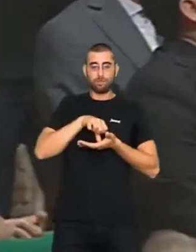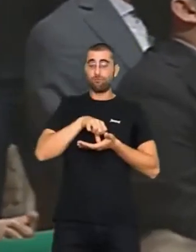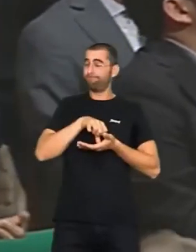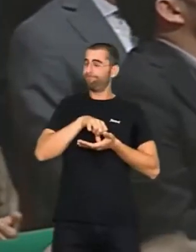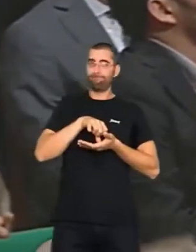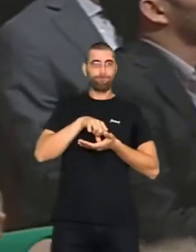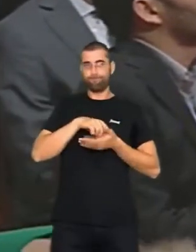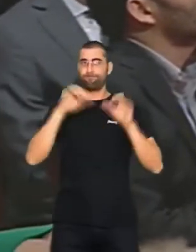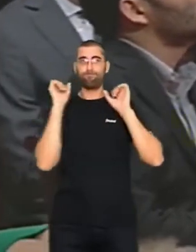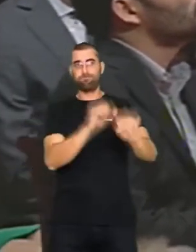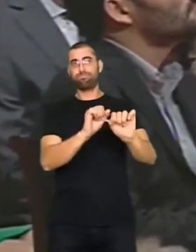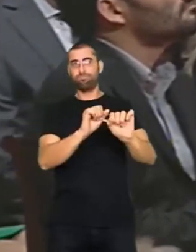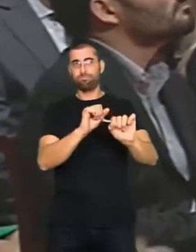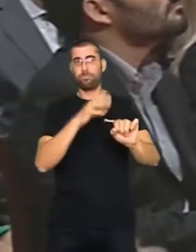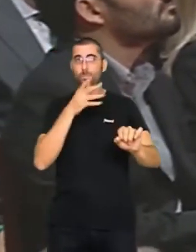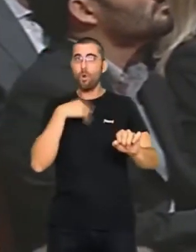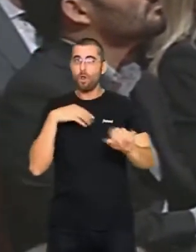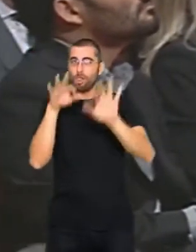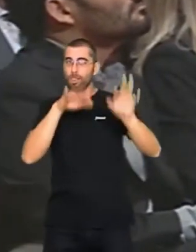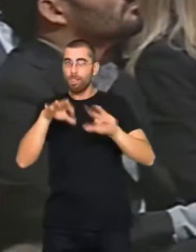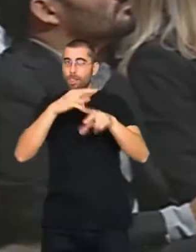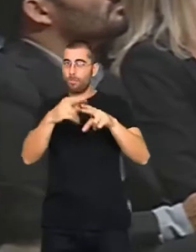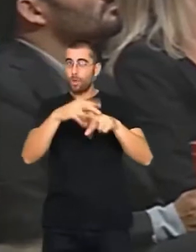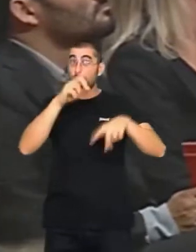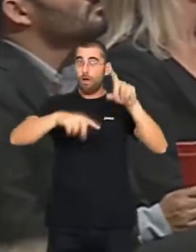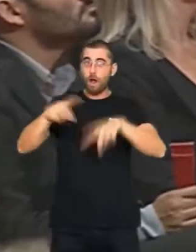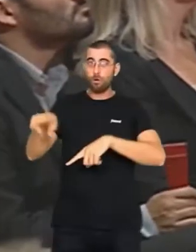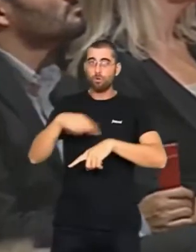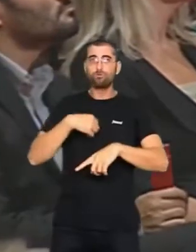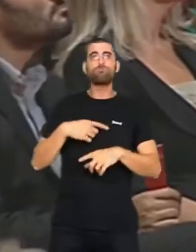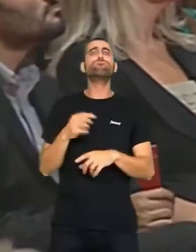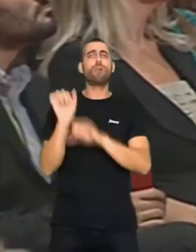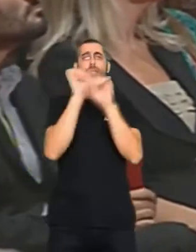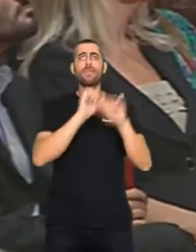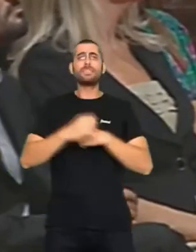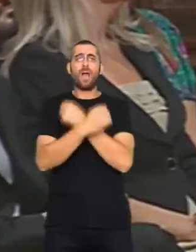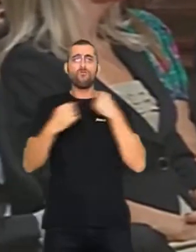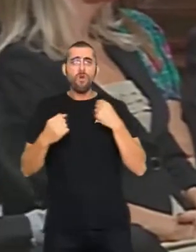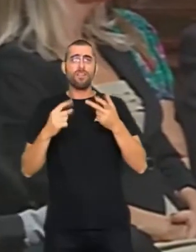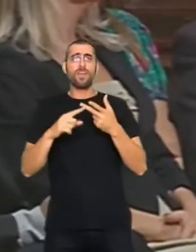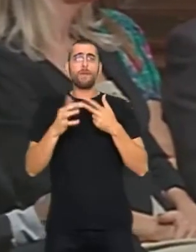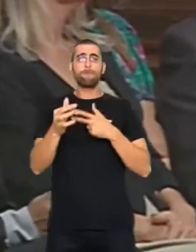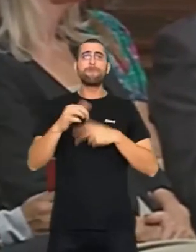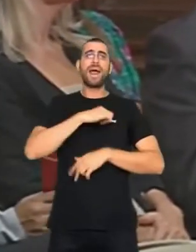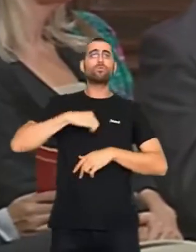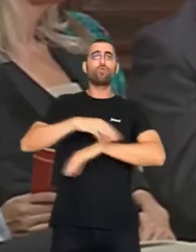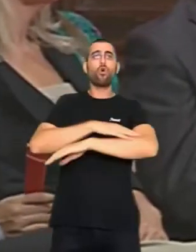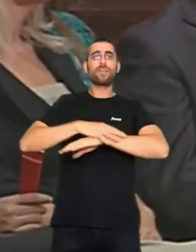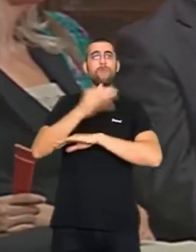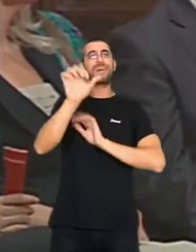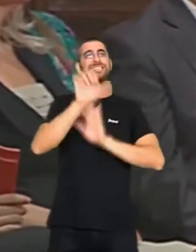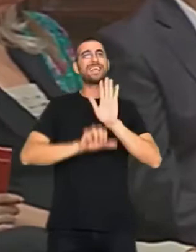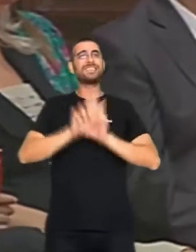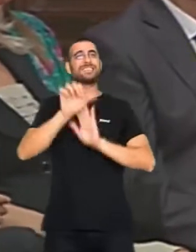perigosament a un aspecte de la política. és bàsic que defensem amb força, amb unitat l'autogovern i l'estat de les